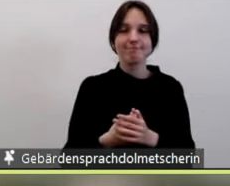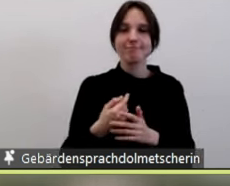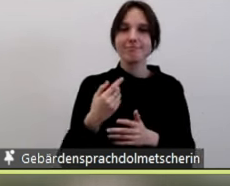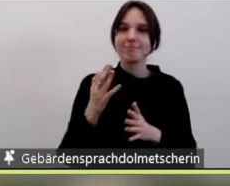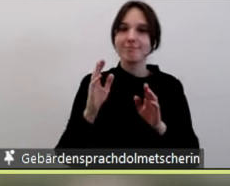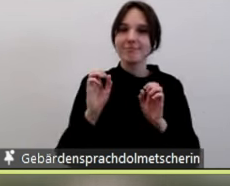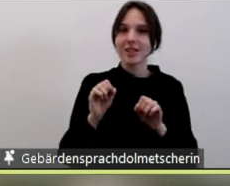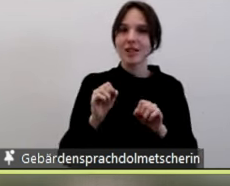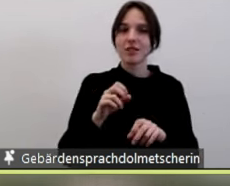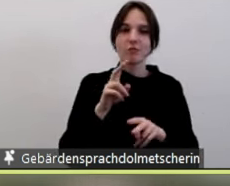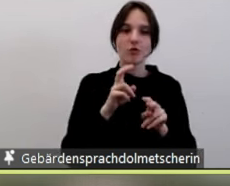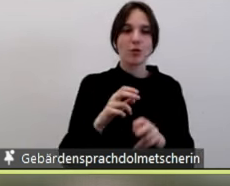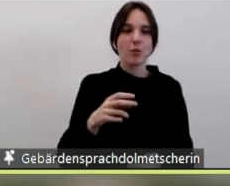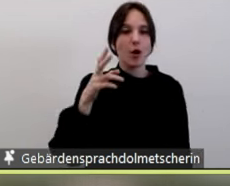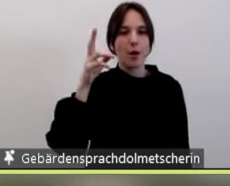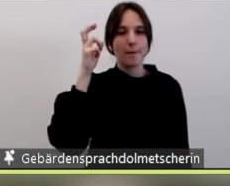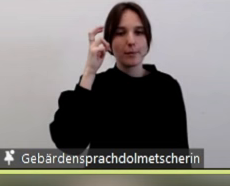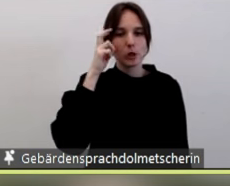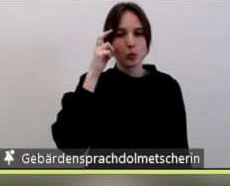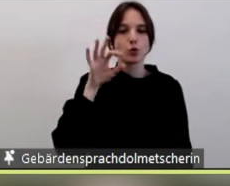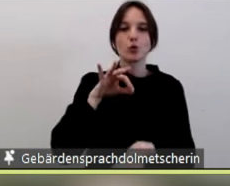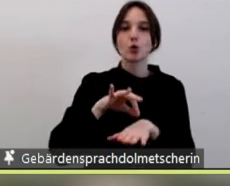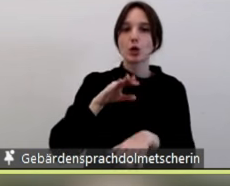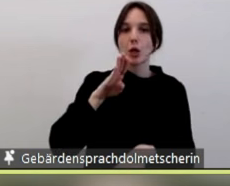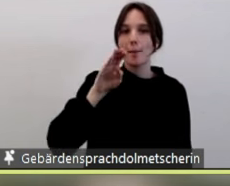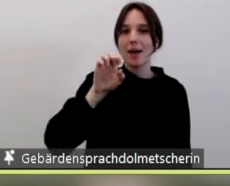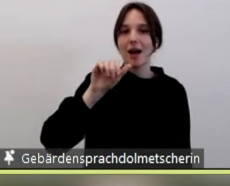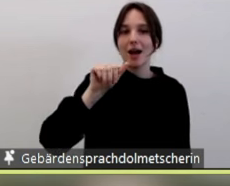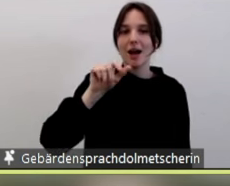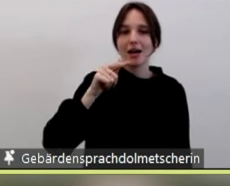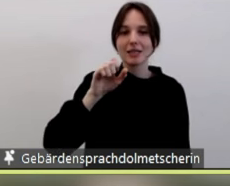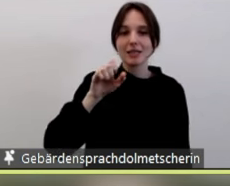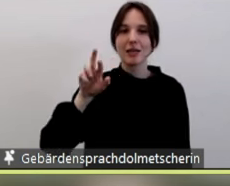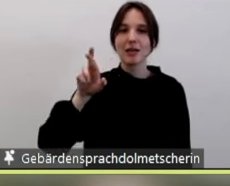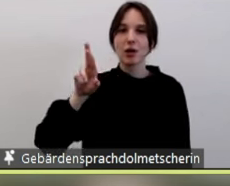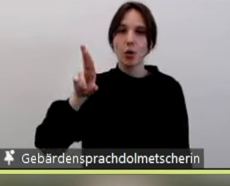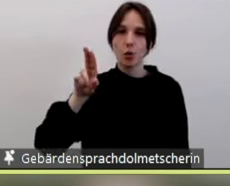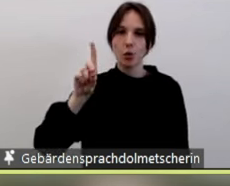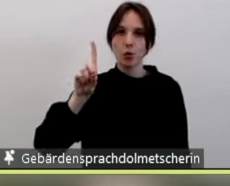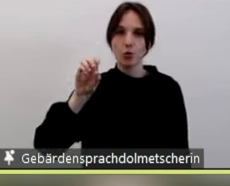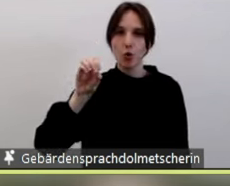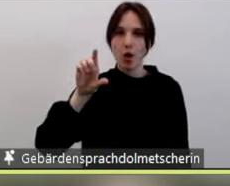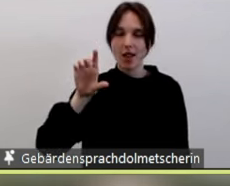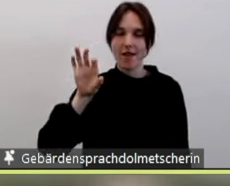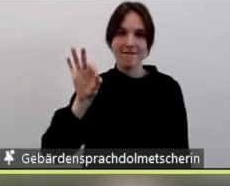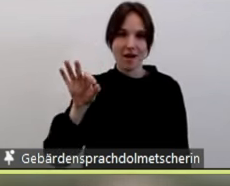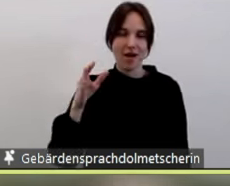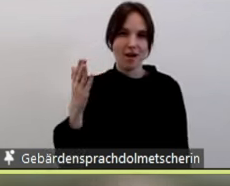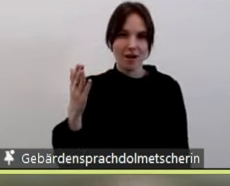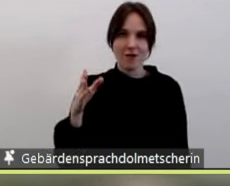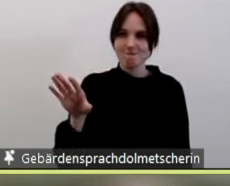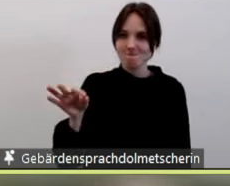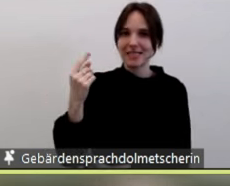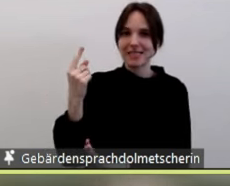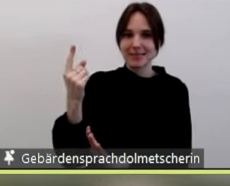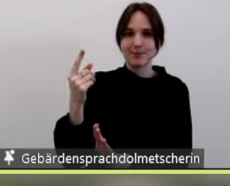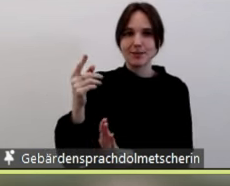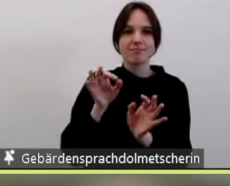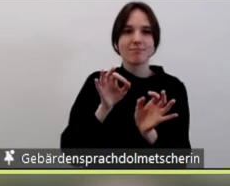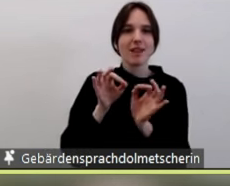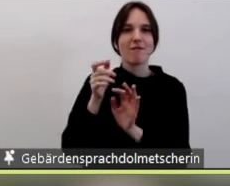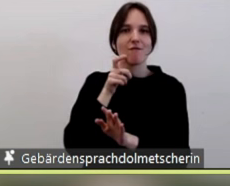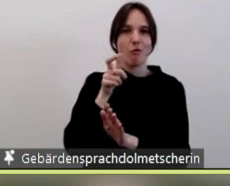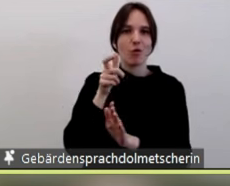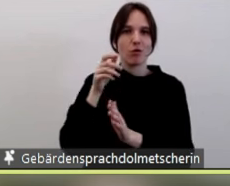Professorin, Doktorin Beate Rudolf für ein sehr schönes Geleitwort zu gewinnen. Sie ist Direktorin des Deutschen Instituts für Menschenrechte